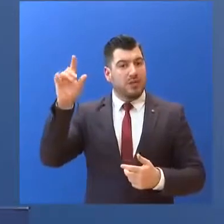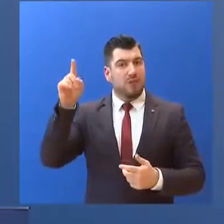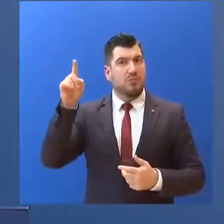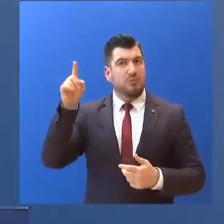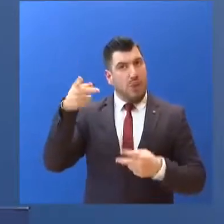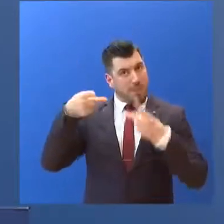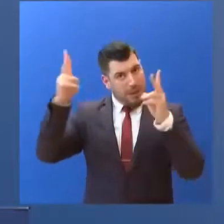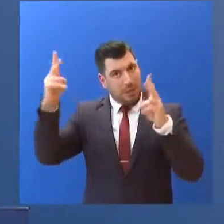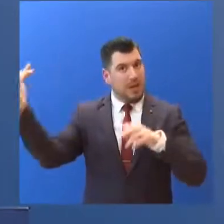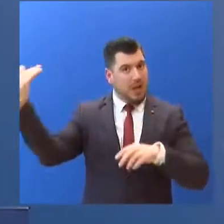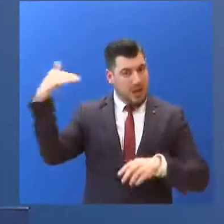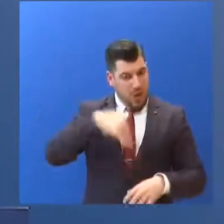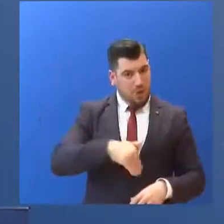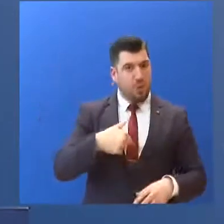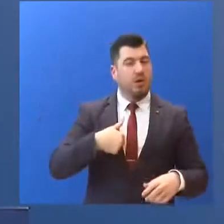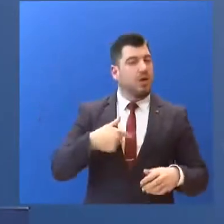Ελλάδα.